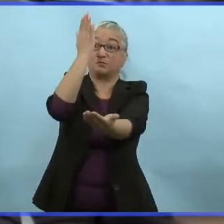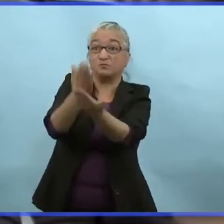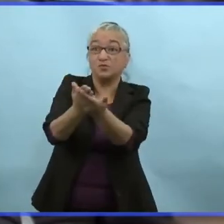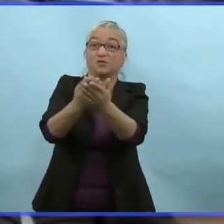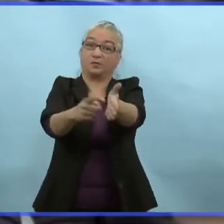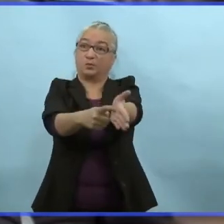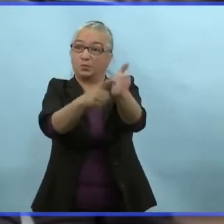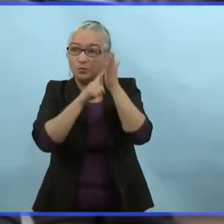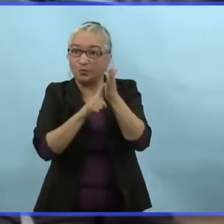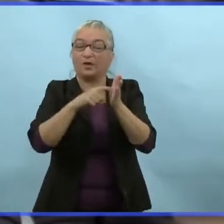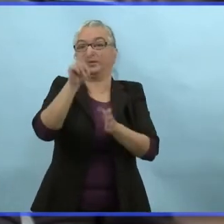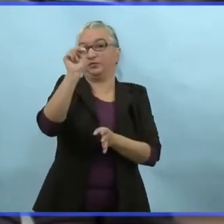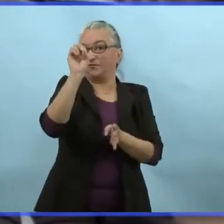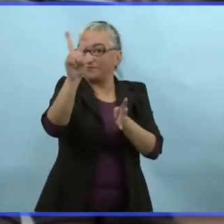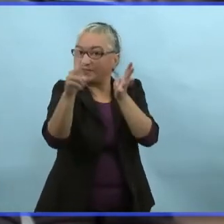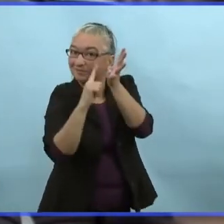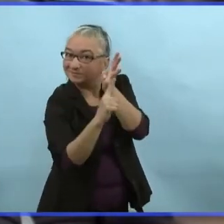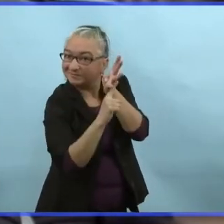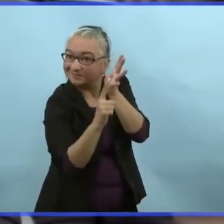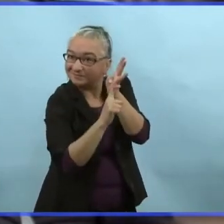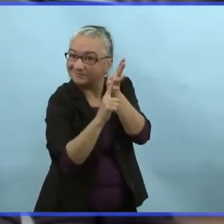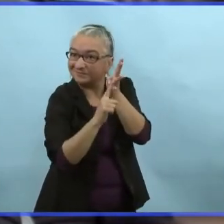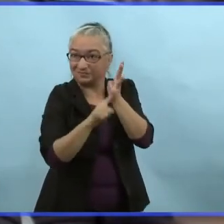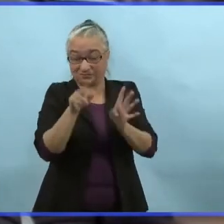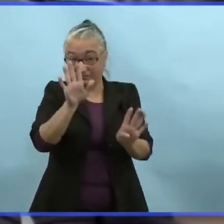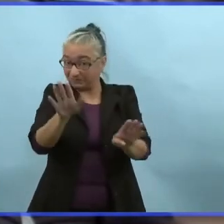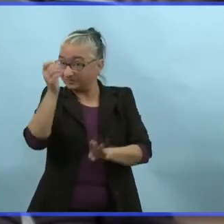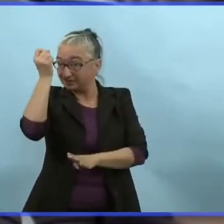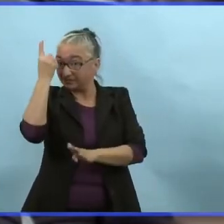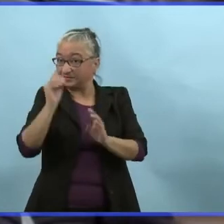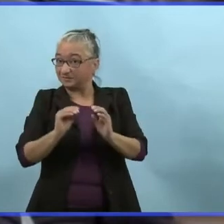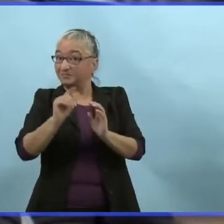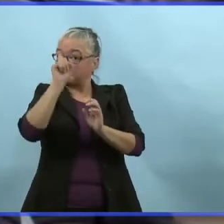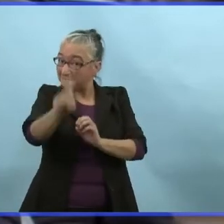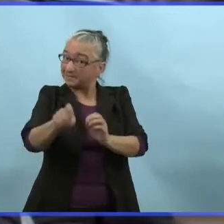voyages internationaux seront requis à la fin de novembre.